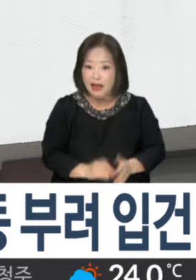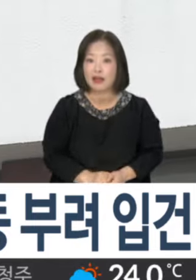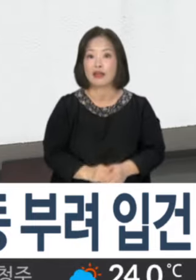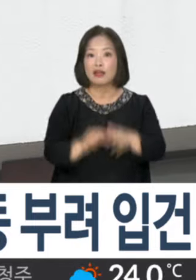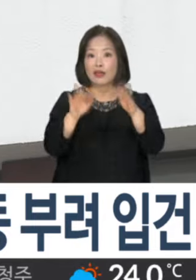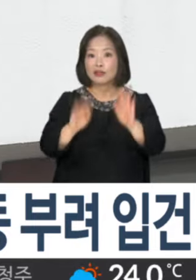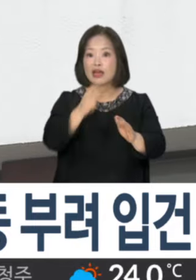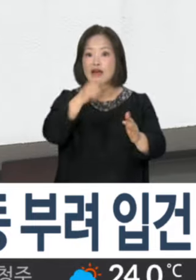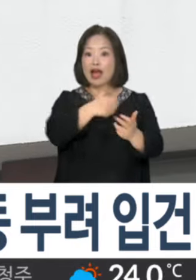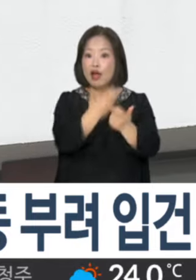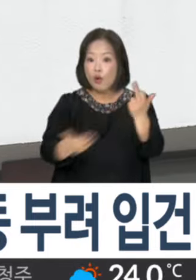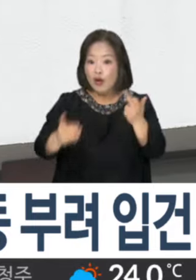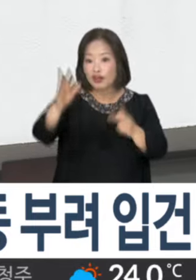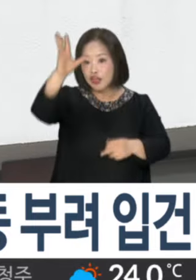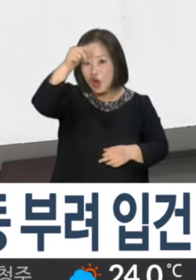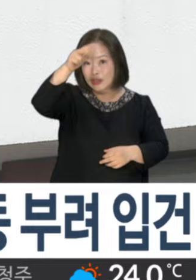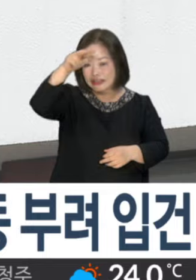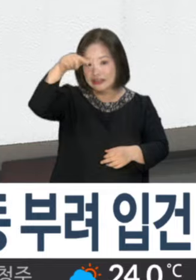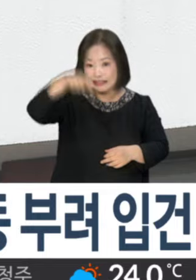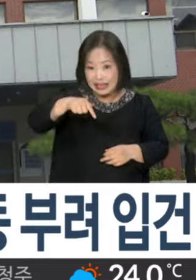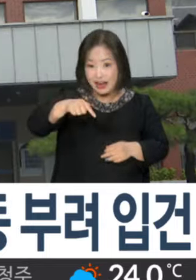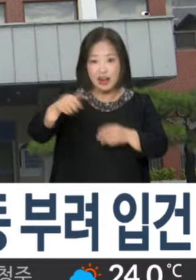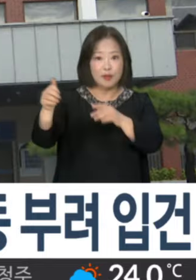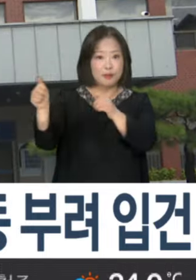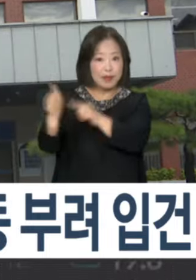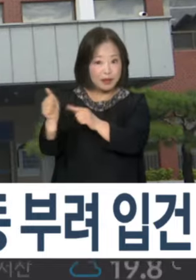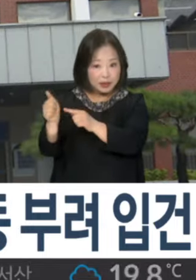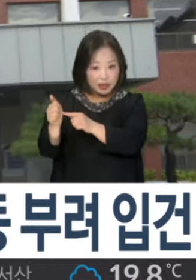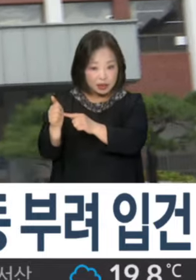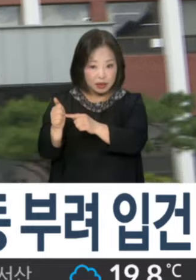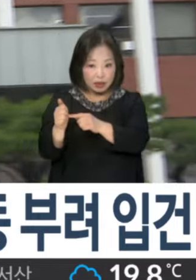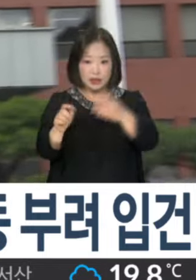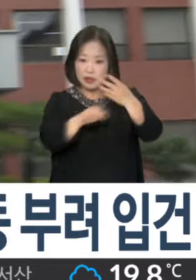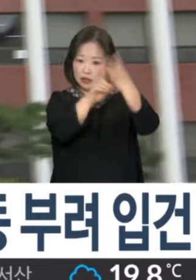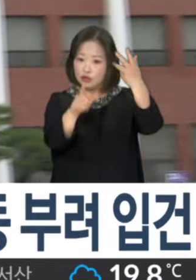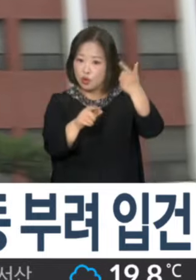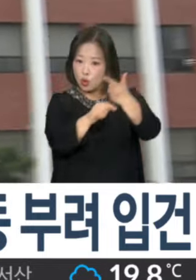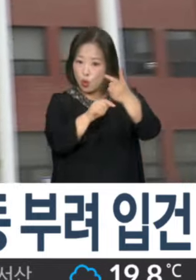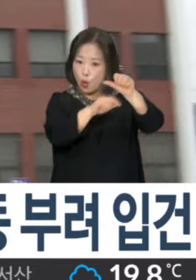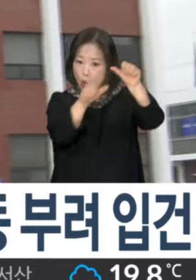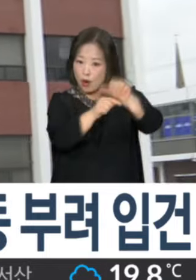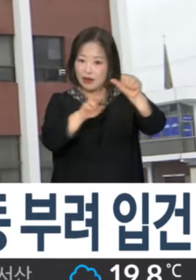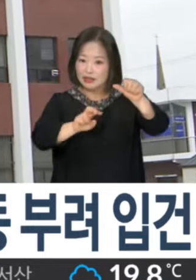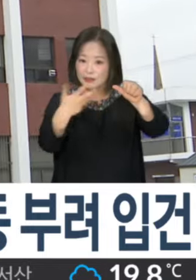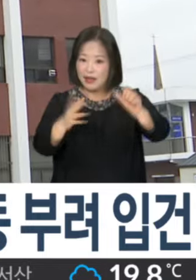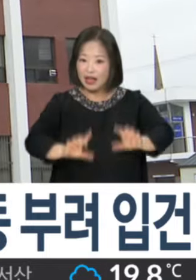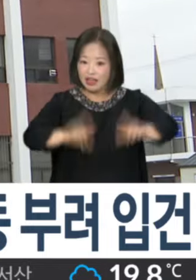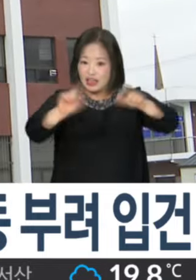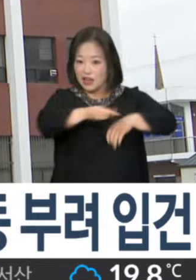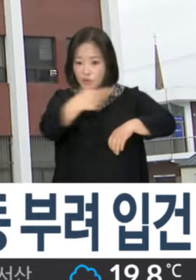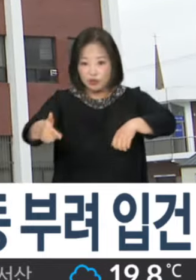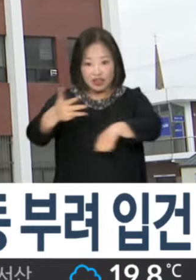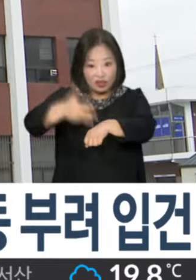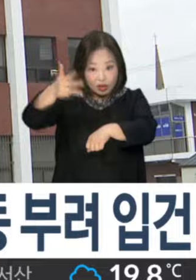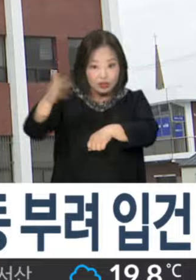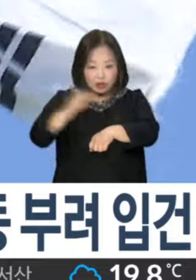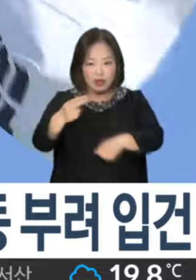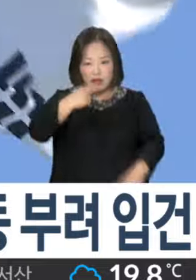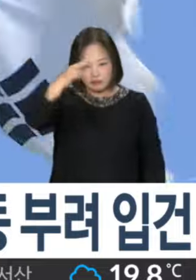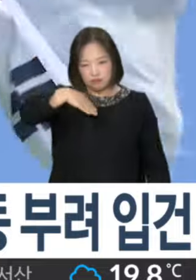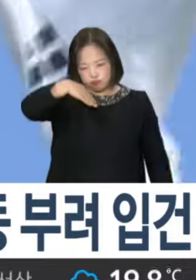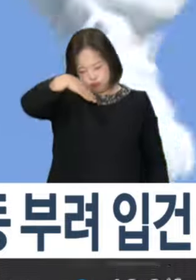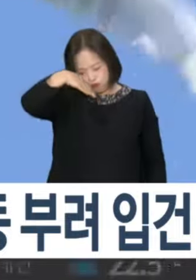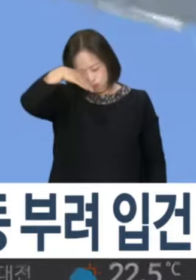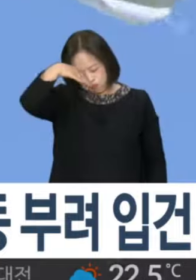따르면 강원경찰청 기동순찰대 소속 A 경사는 지난달 28일 오후 11시 30분쯤 만취상태로 강릉의